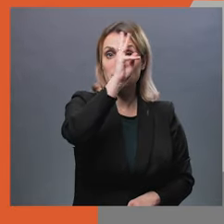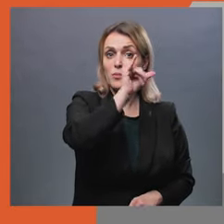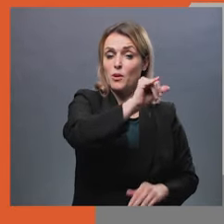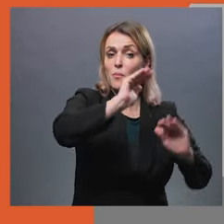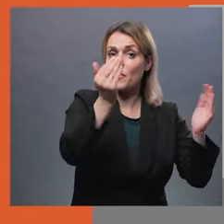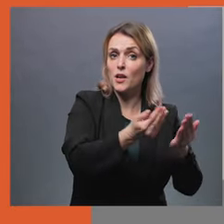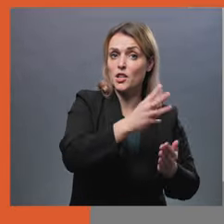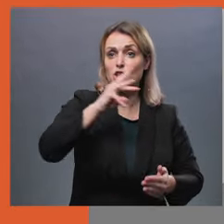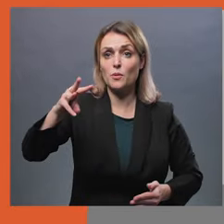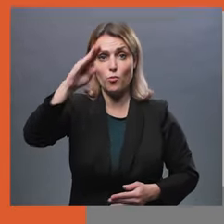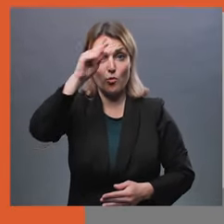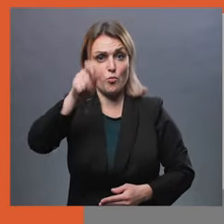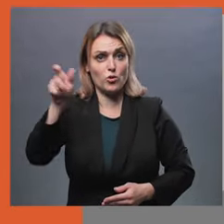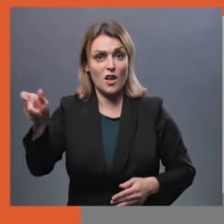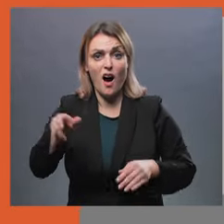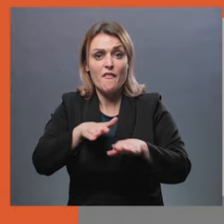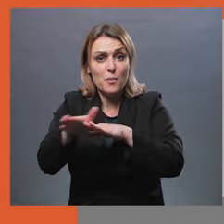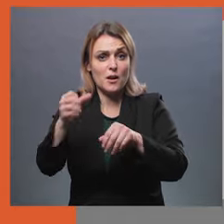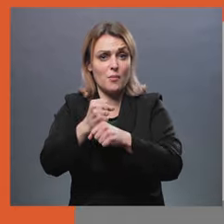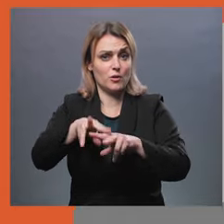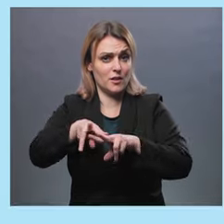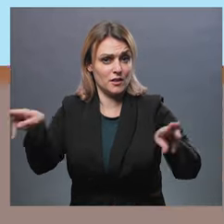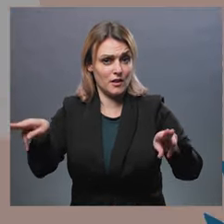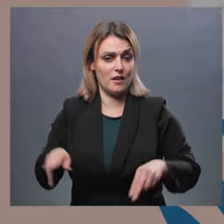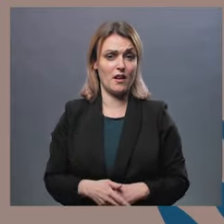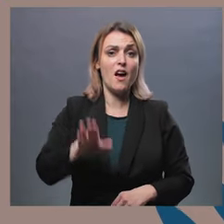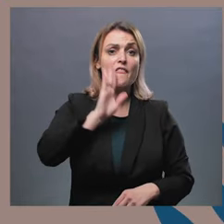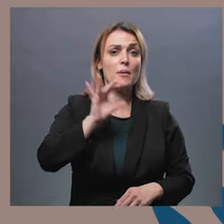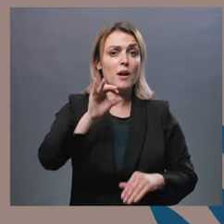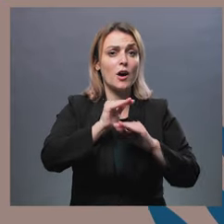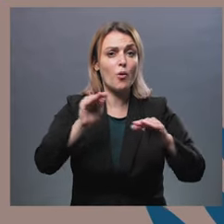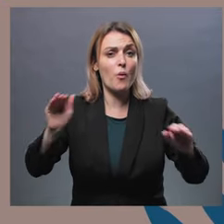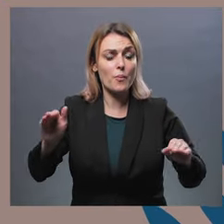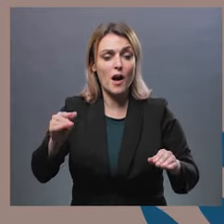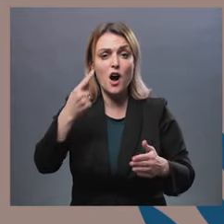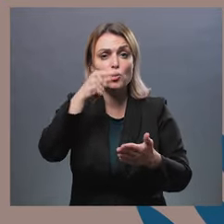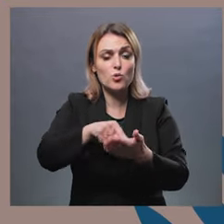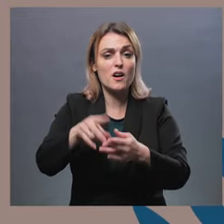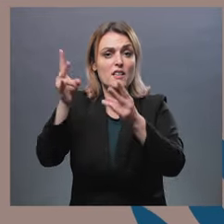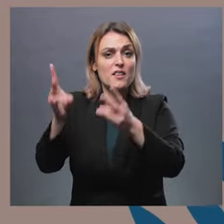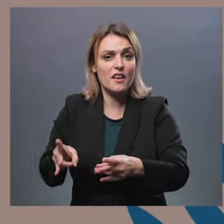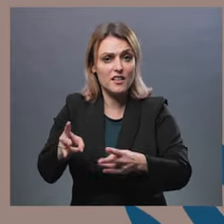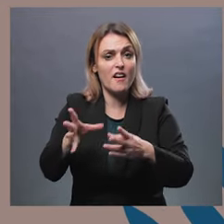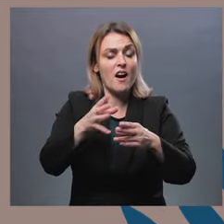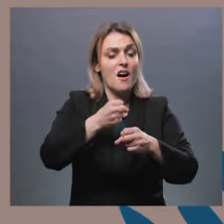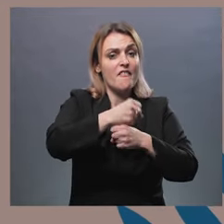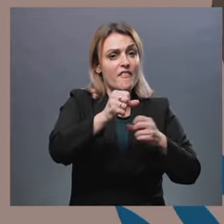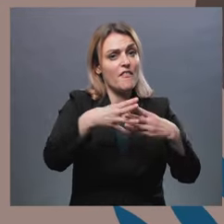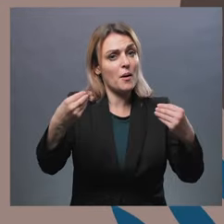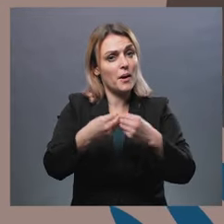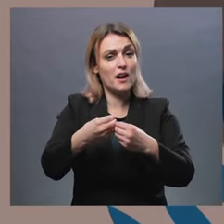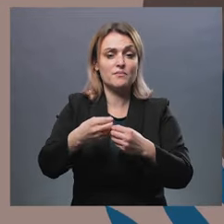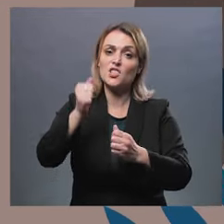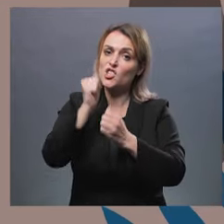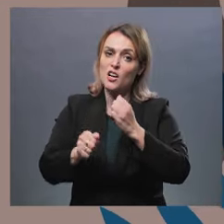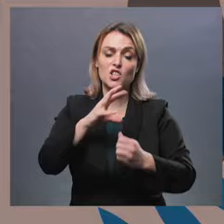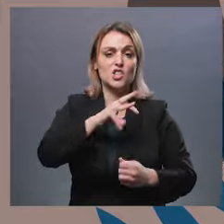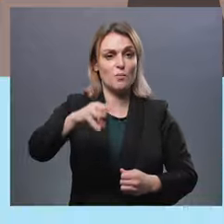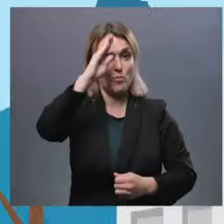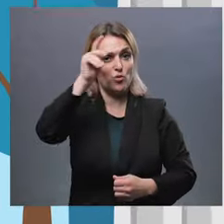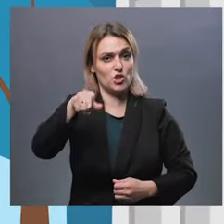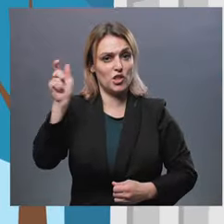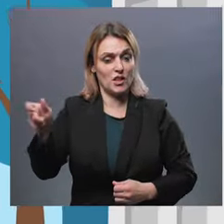salarii mai mici decât bărbații pentru lucru similar. Femeile și copiii ajung victime ale violenței în familie mult mai des decât